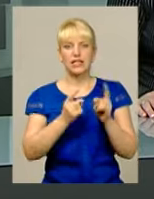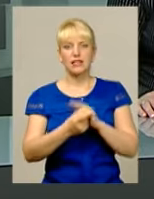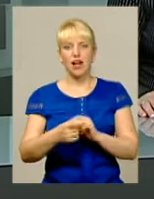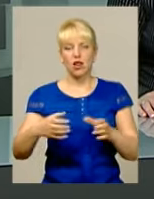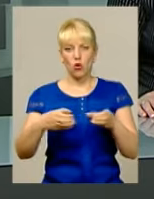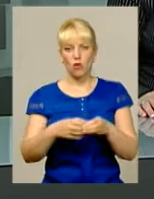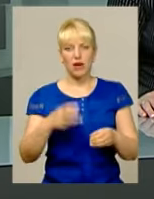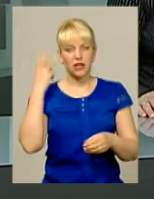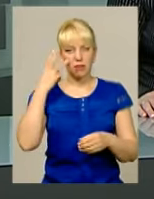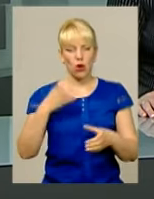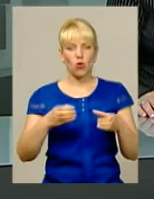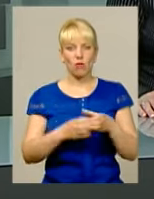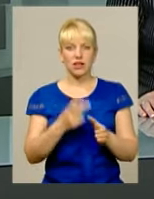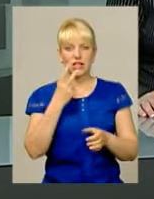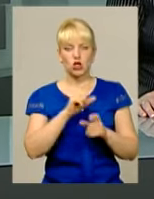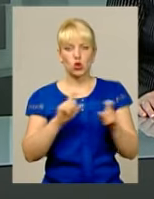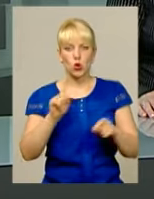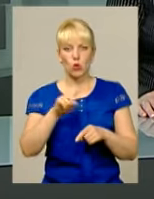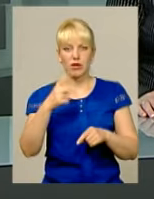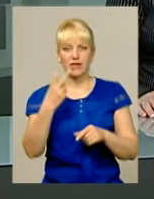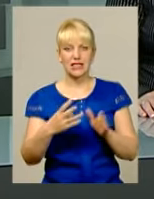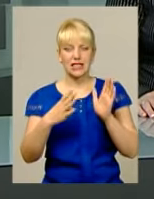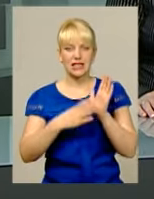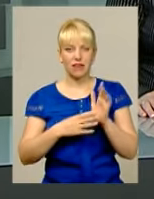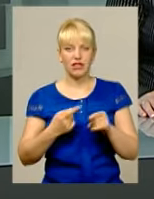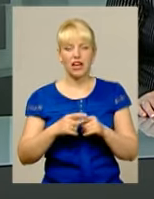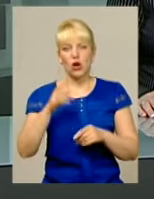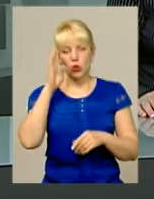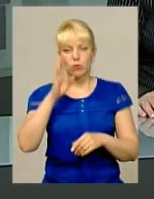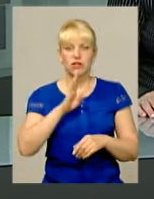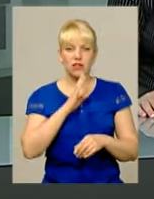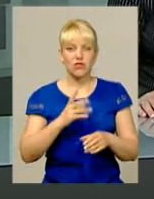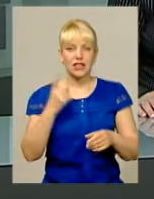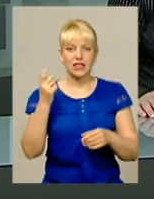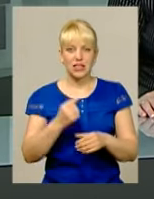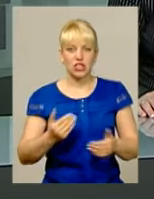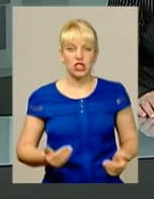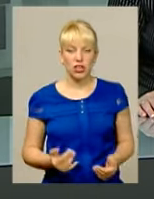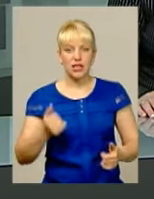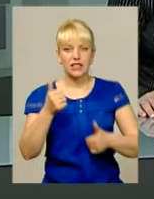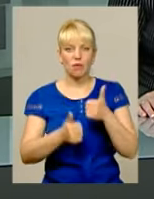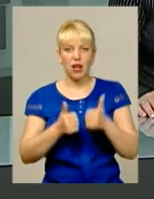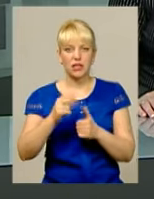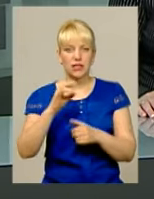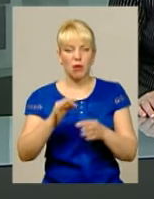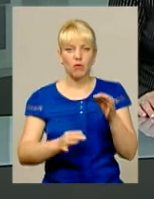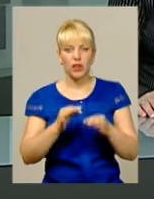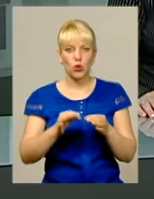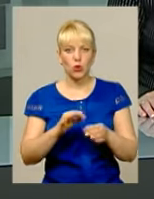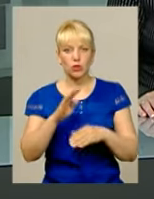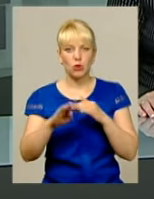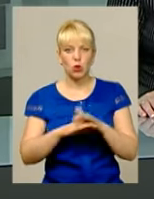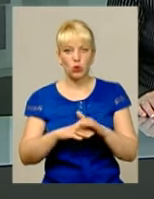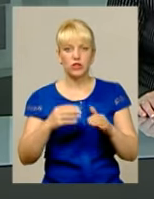Хмельницької школи номер 29 «Штурм» Хлопці і дівчата майже тиждень жили й змагалися на природі, підкорюючи навісні